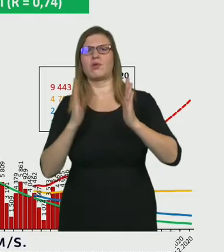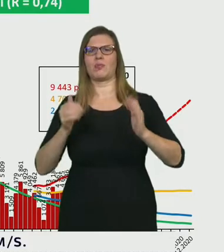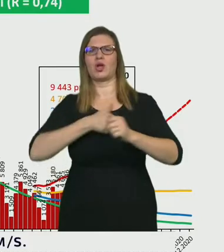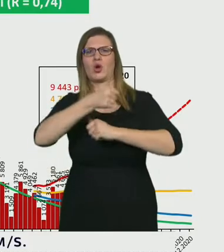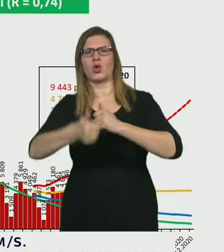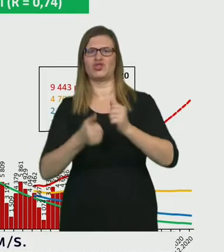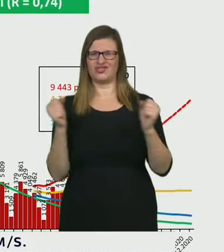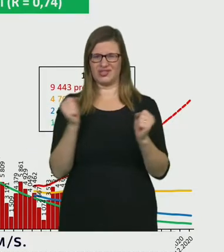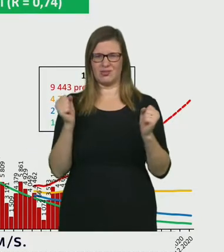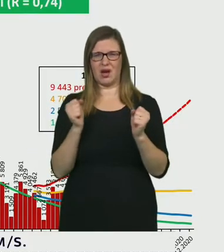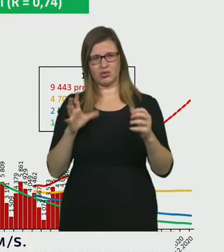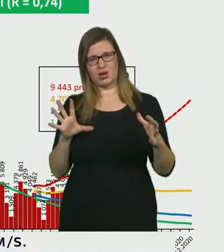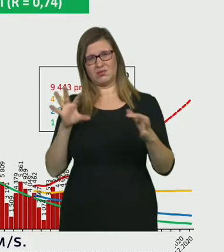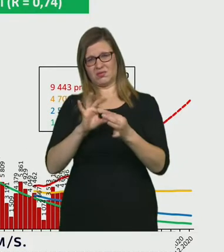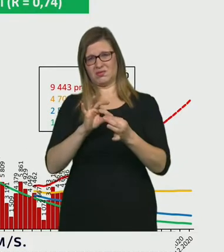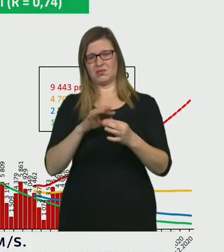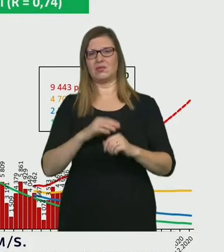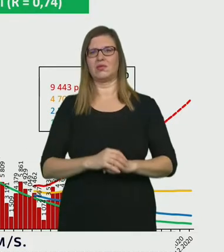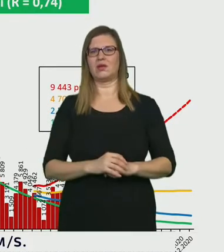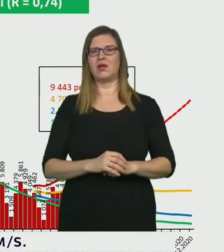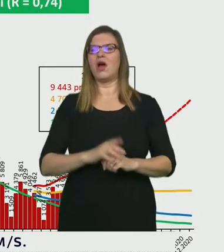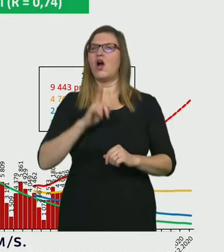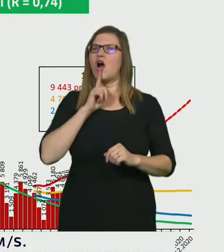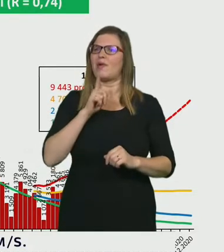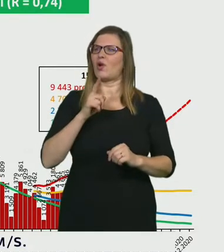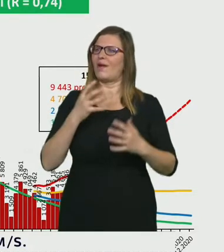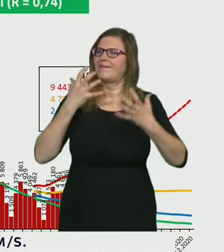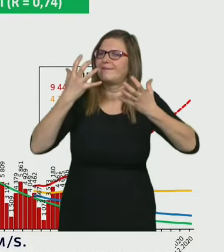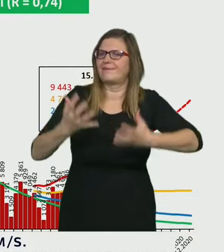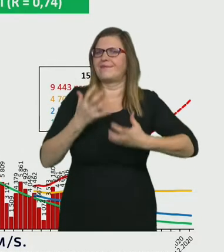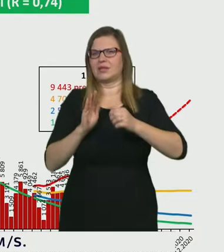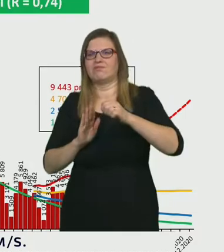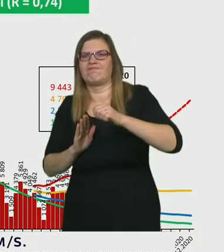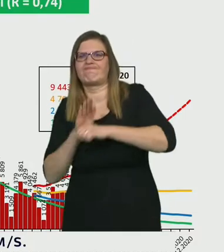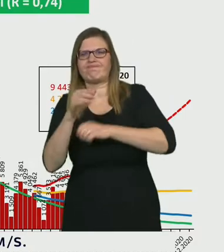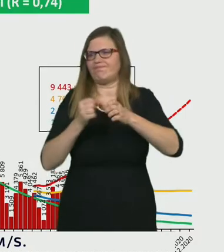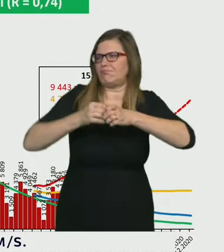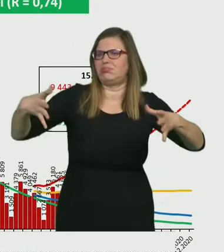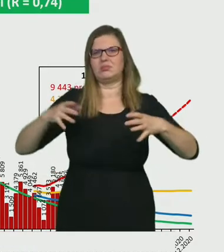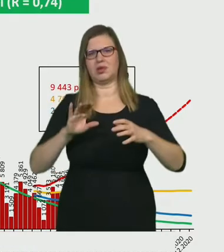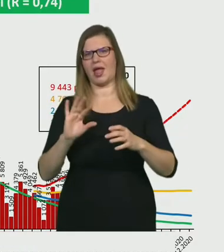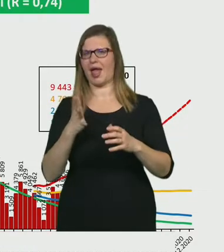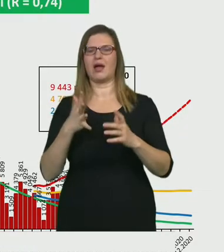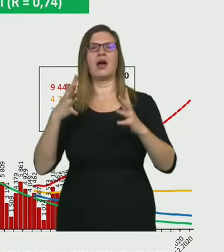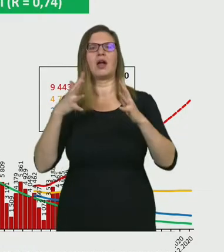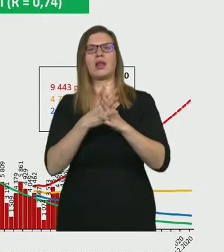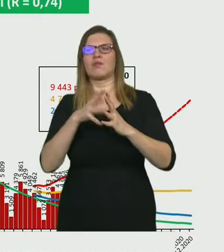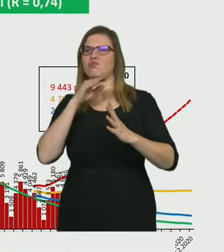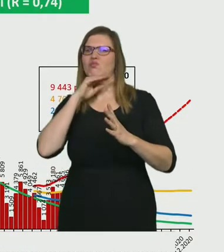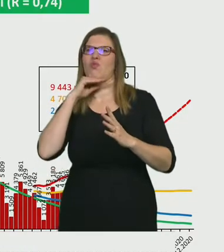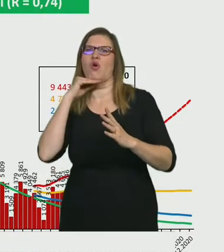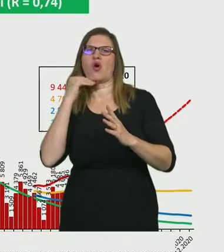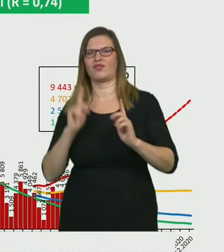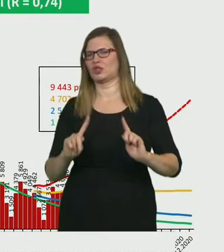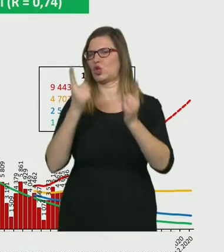není, jak vidíte, nějaký jako vysloveně dramatický k vysokým reprodučním číslům, ale absolutně ho nelze podceňovat, protože máme